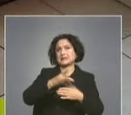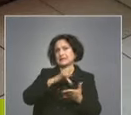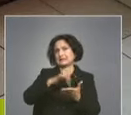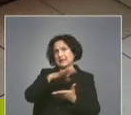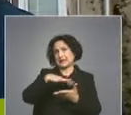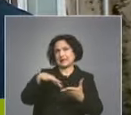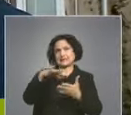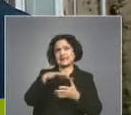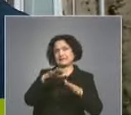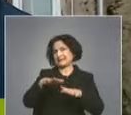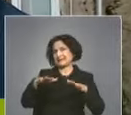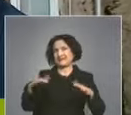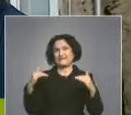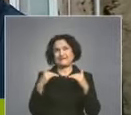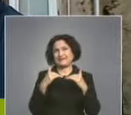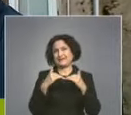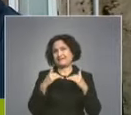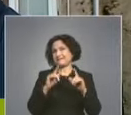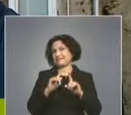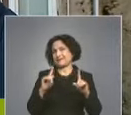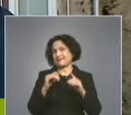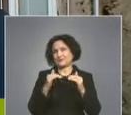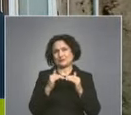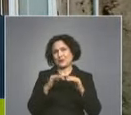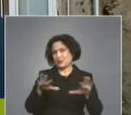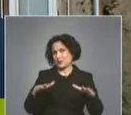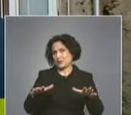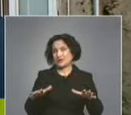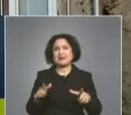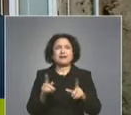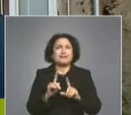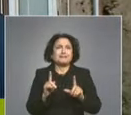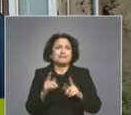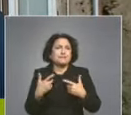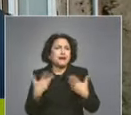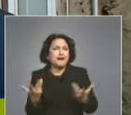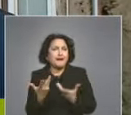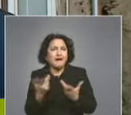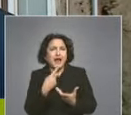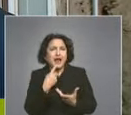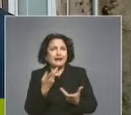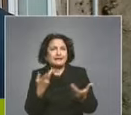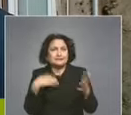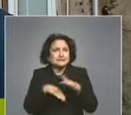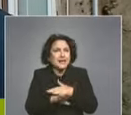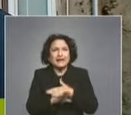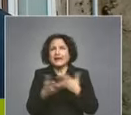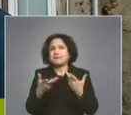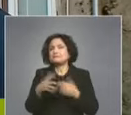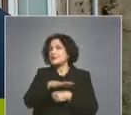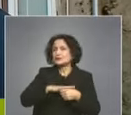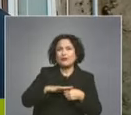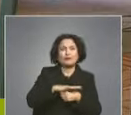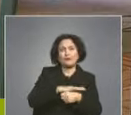положение. Фасадата не е в много добро състояние. Знаем го, няма как да го скрием. Този проблем основни ремонти